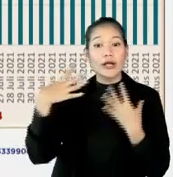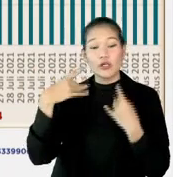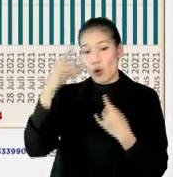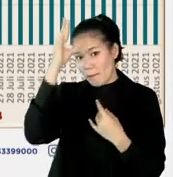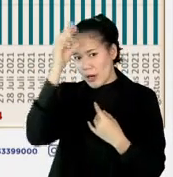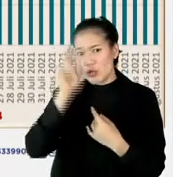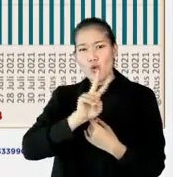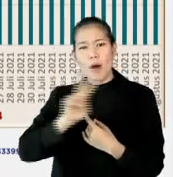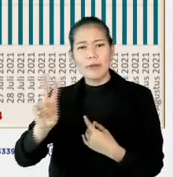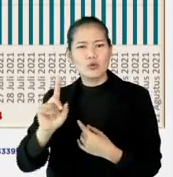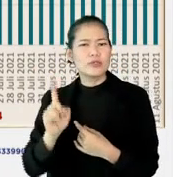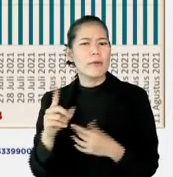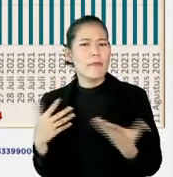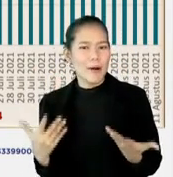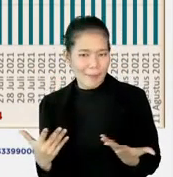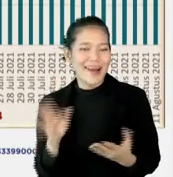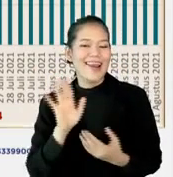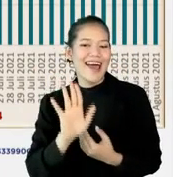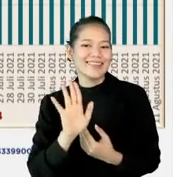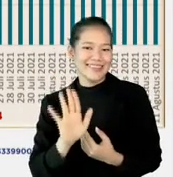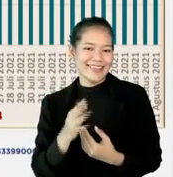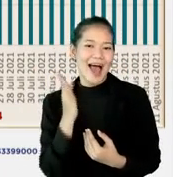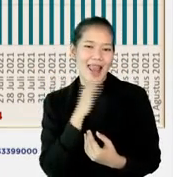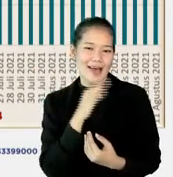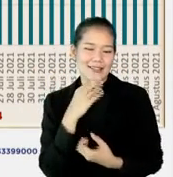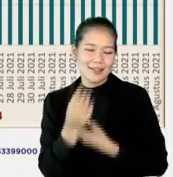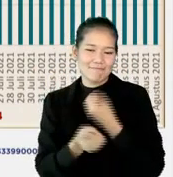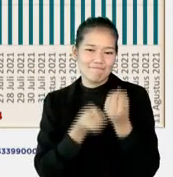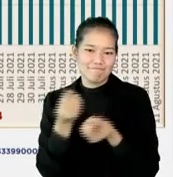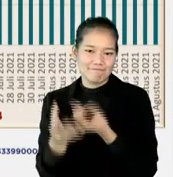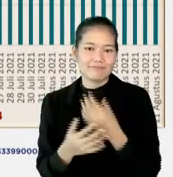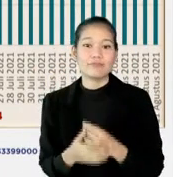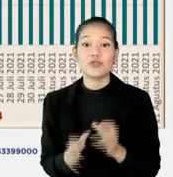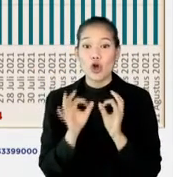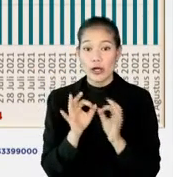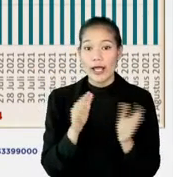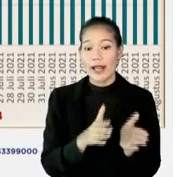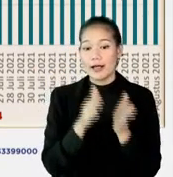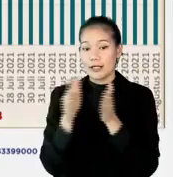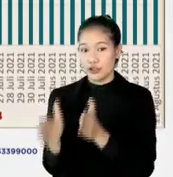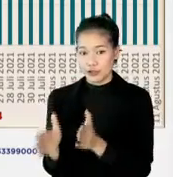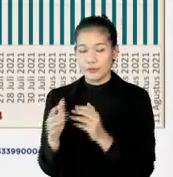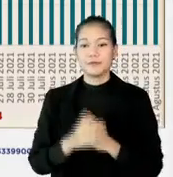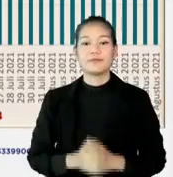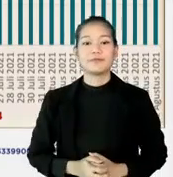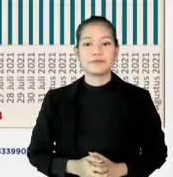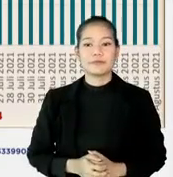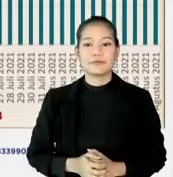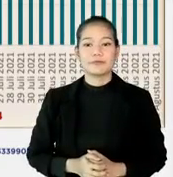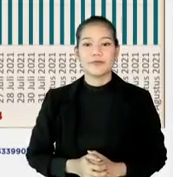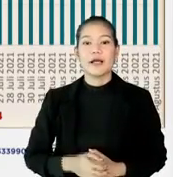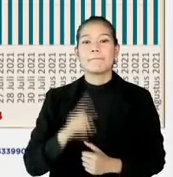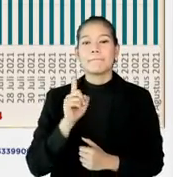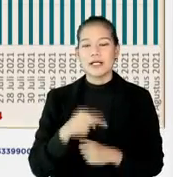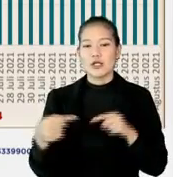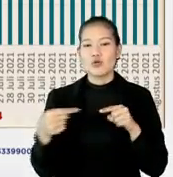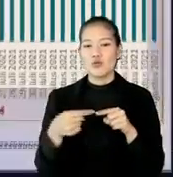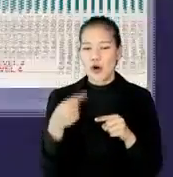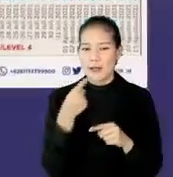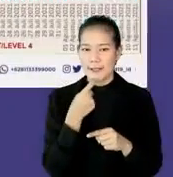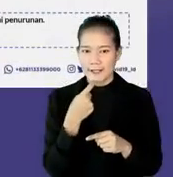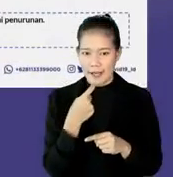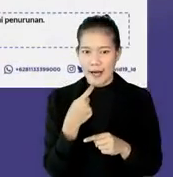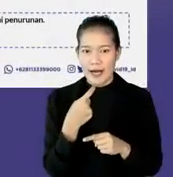minggu. Kenapa nanti saya lihat juga alasannya kira-kira kenapa. Kita lanjut di slide berikutnya. masih berkaitan.